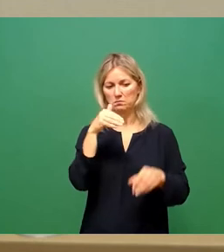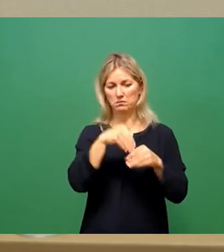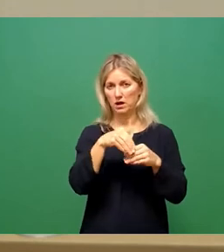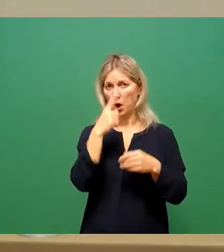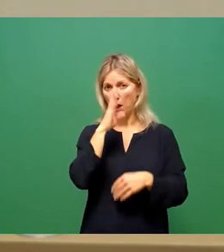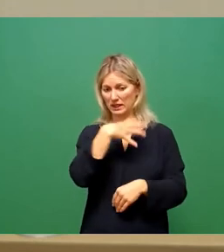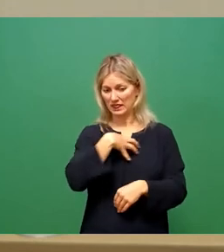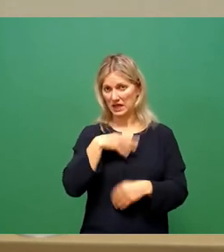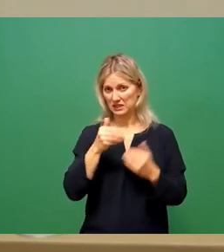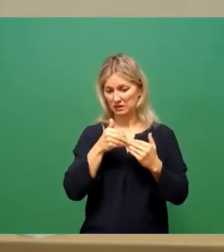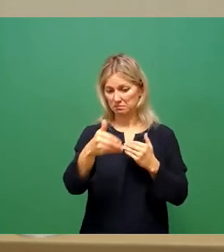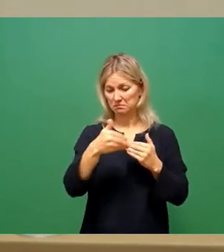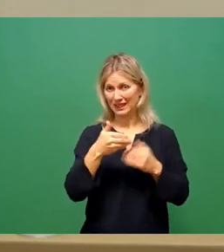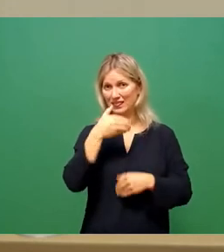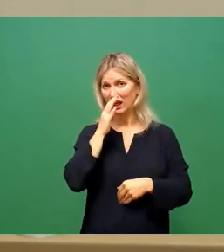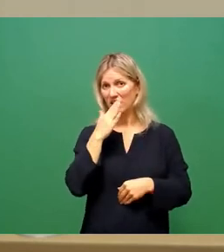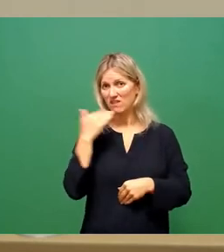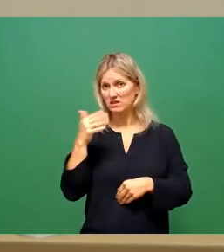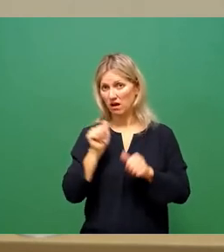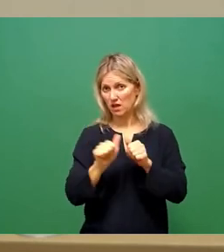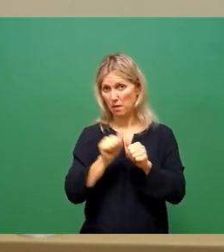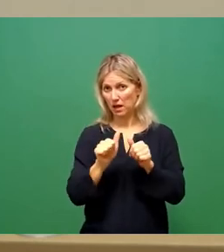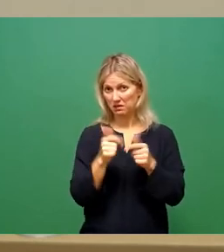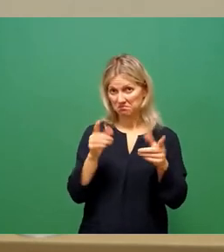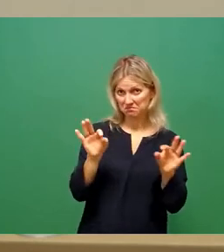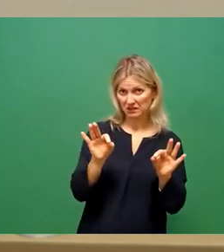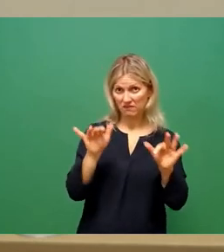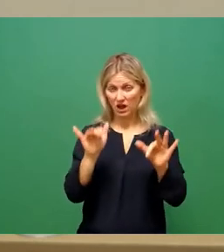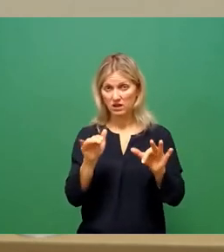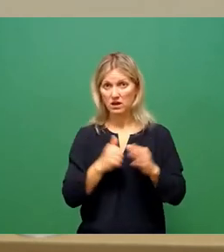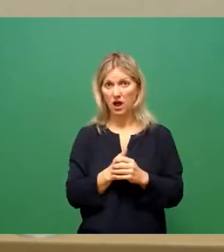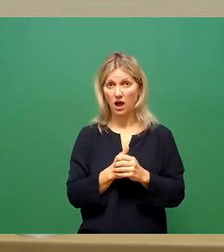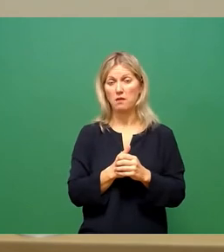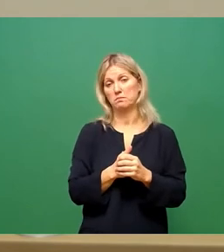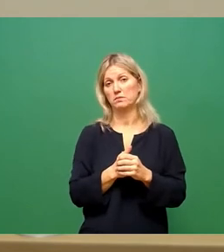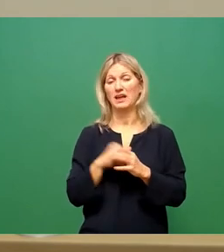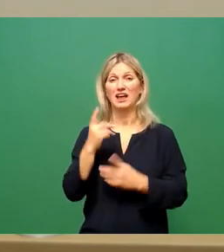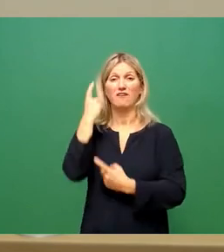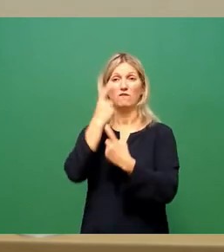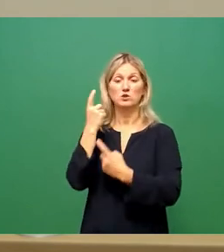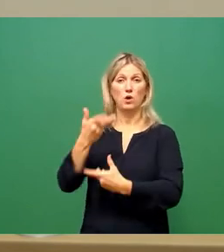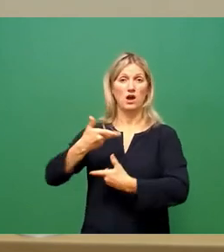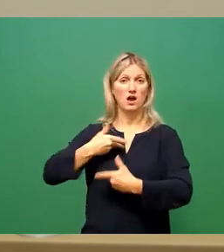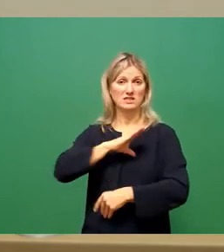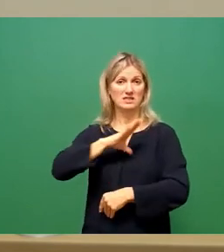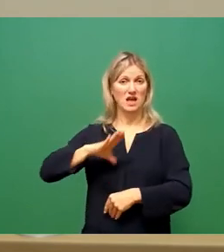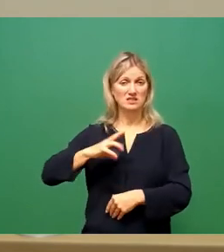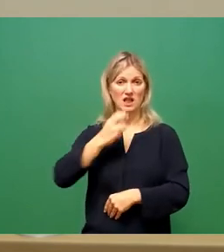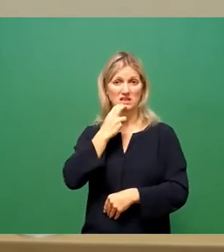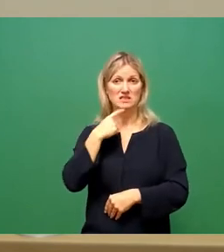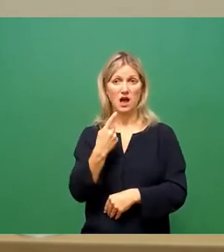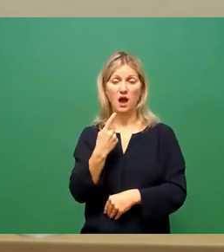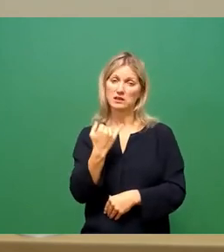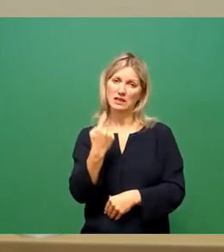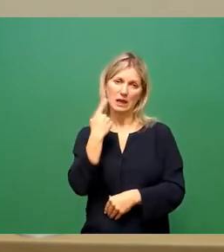Zeit eine Trinkwasserknappheit droht. Nach Aussagen des Versorgers, Sachsenenergie AG droht derzeit keine